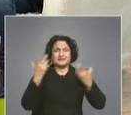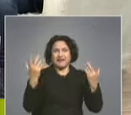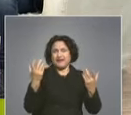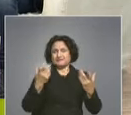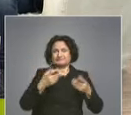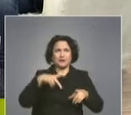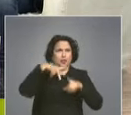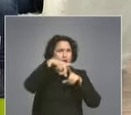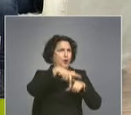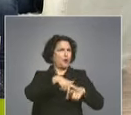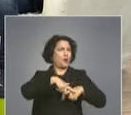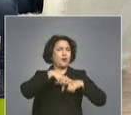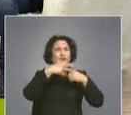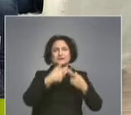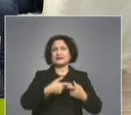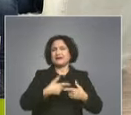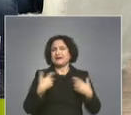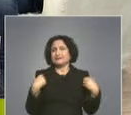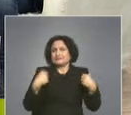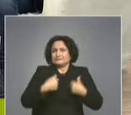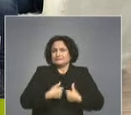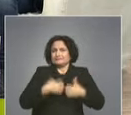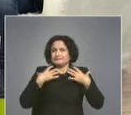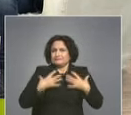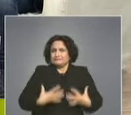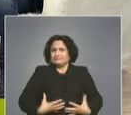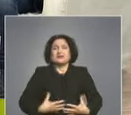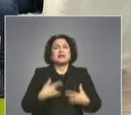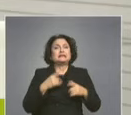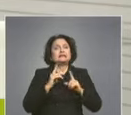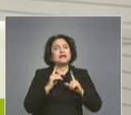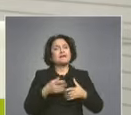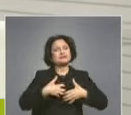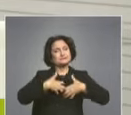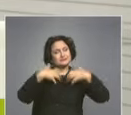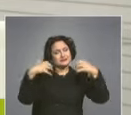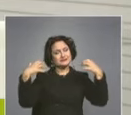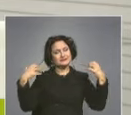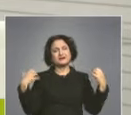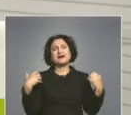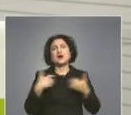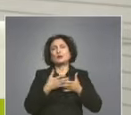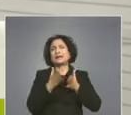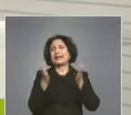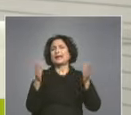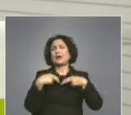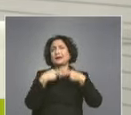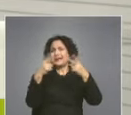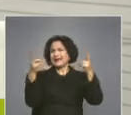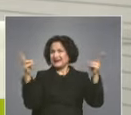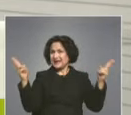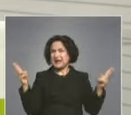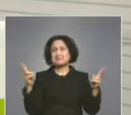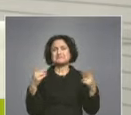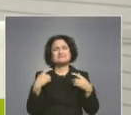шлема за бралото и копието в ръка. От време на време трябва да се разопаковаме от своята суровост,